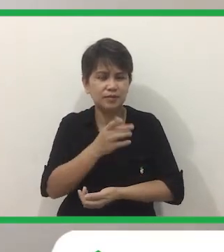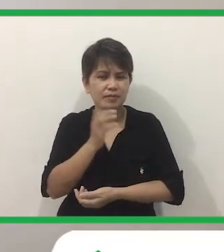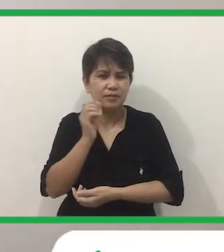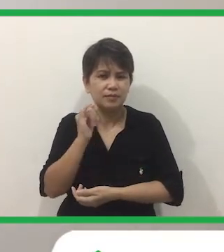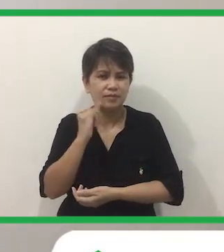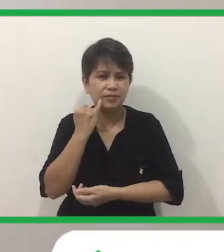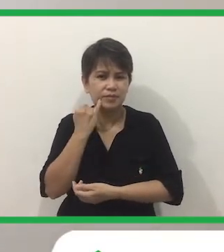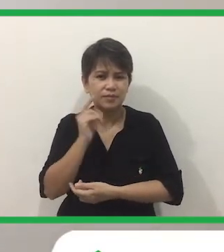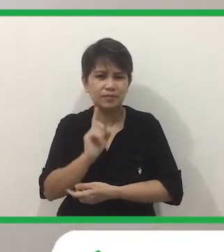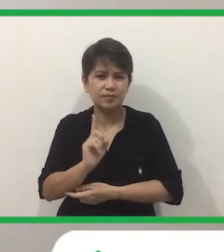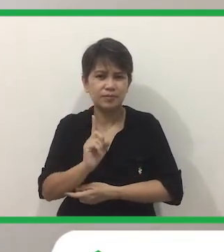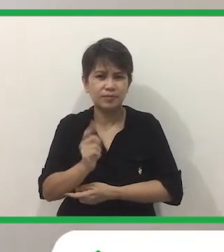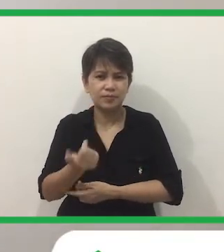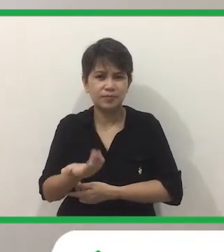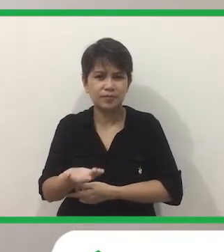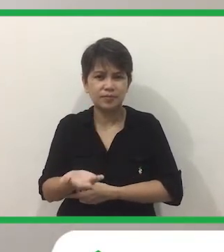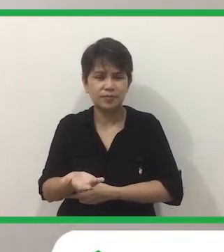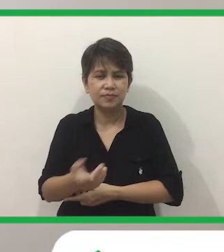Sabi ni Julie